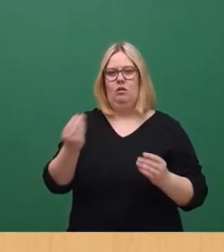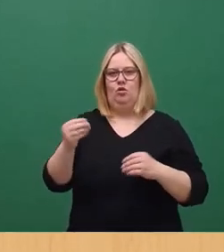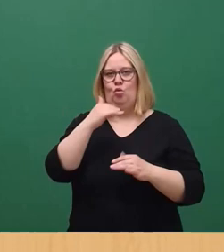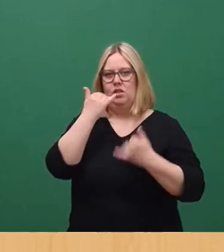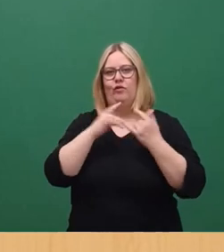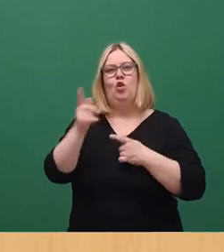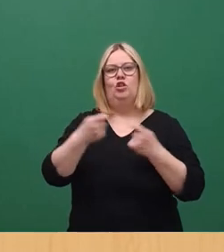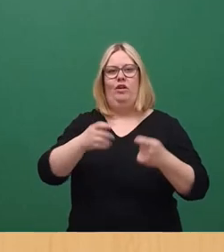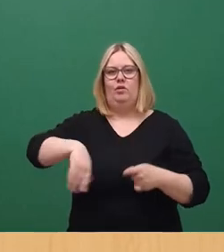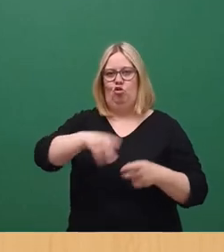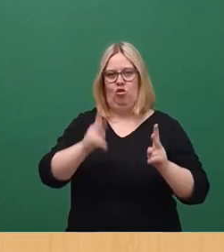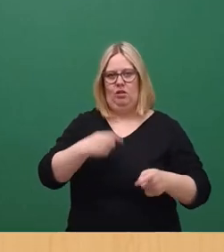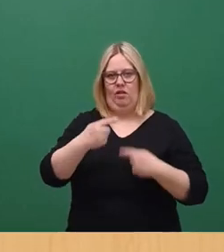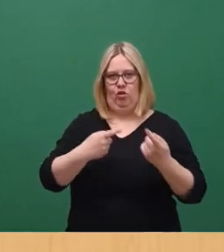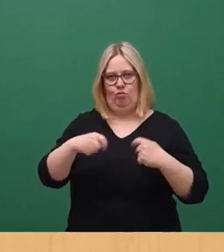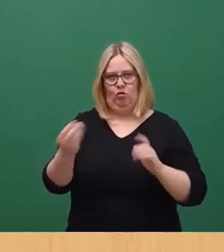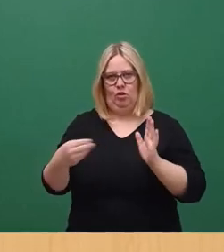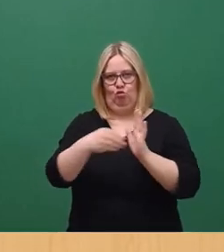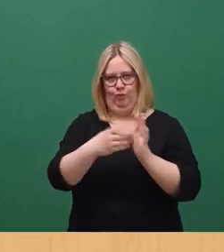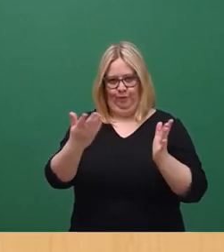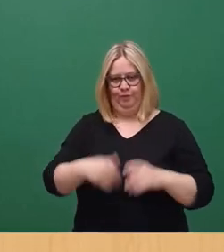Geschäftsbereich Stadtentwicklung, Bau dazu sprechen.